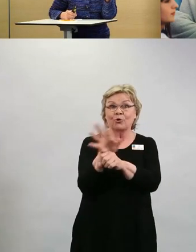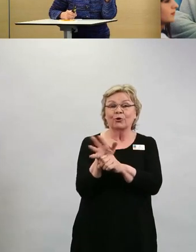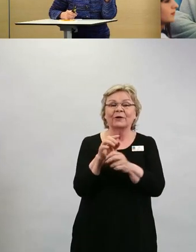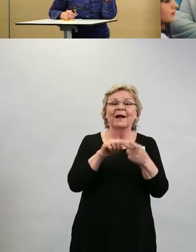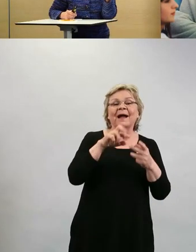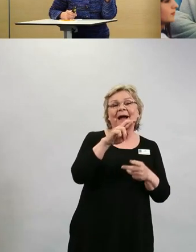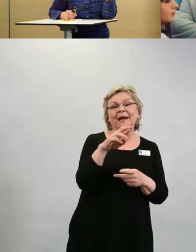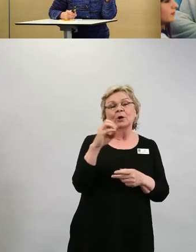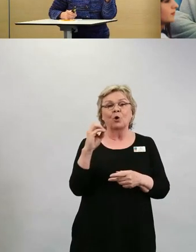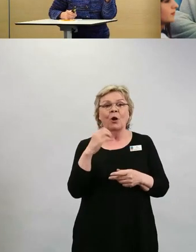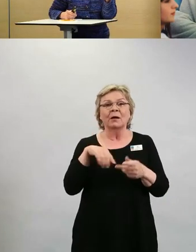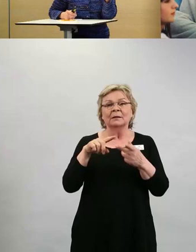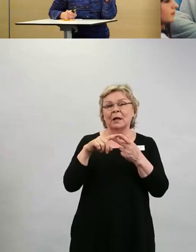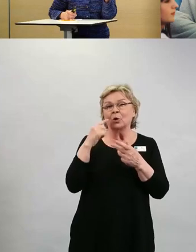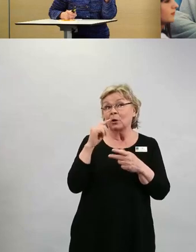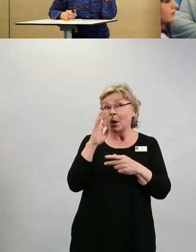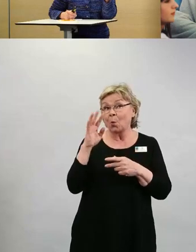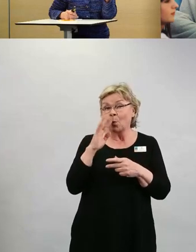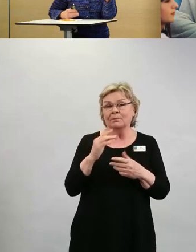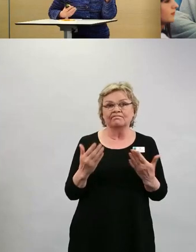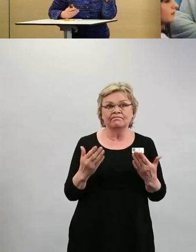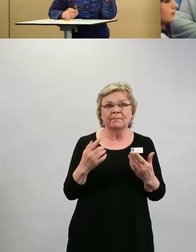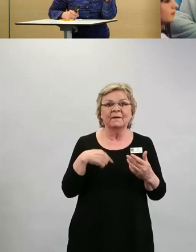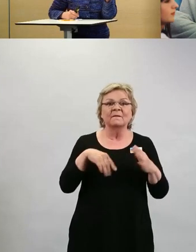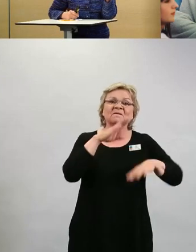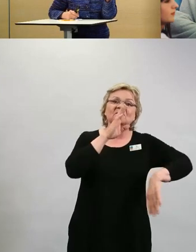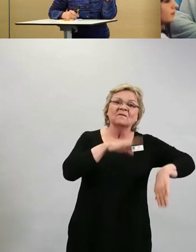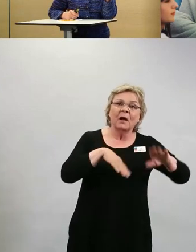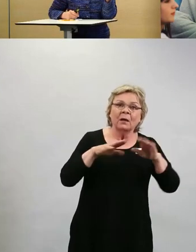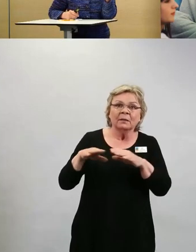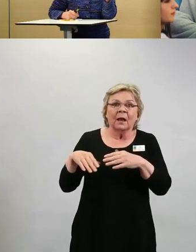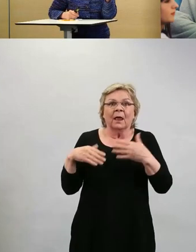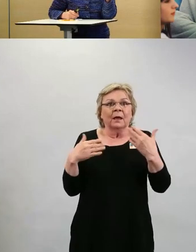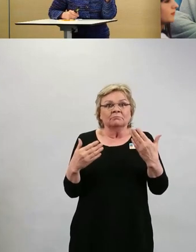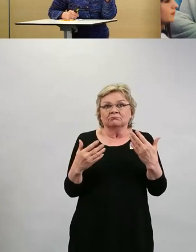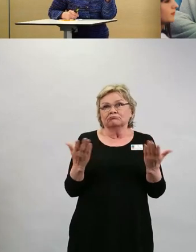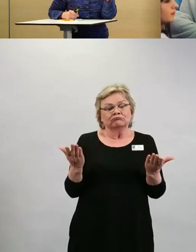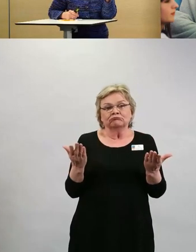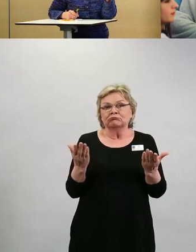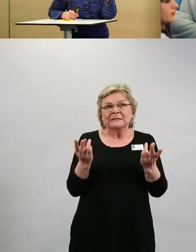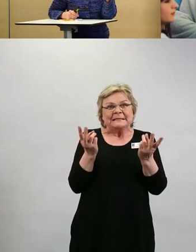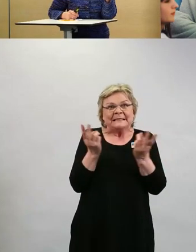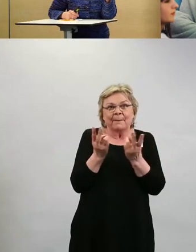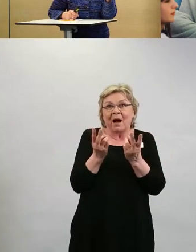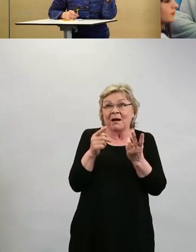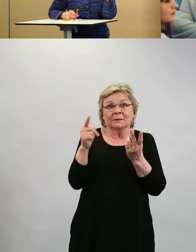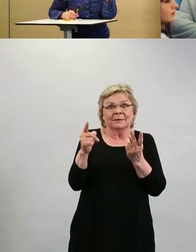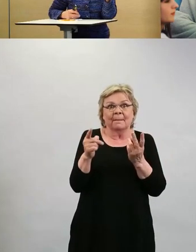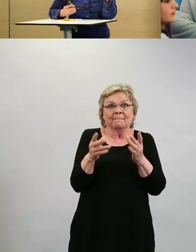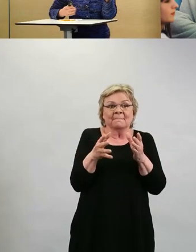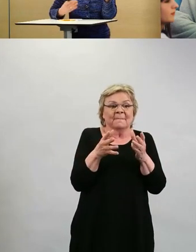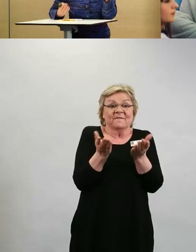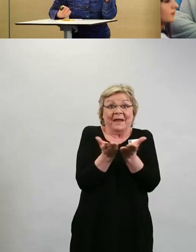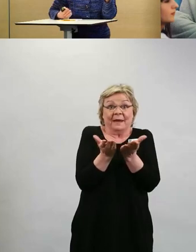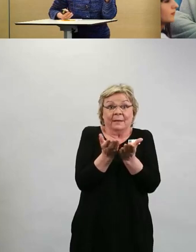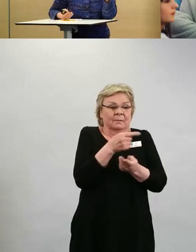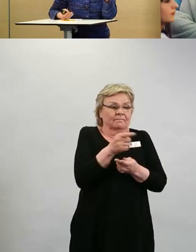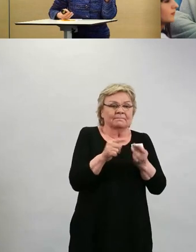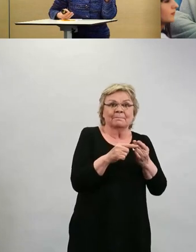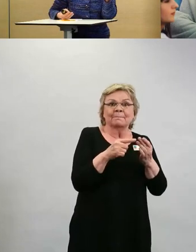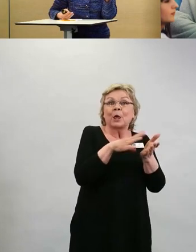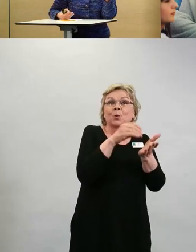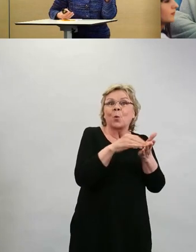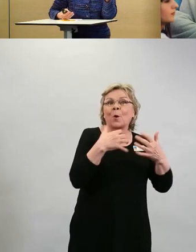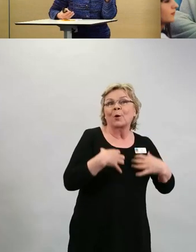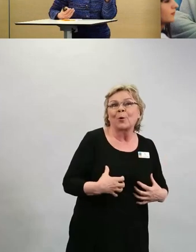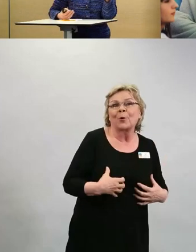-lukema vaihtelee ajassa. ei ole ollenkaan näin suuri kuin Tuhkarokolla, mutta tämä periaate tässä